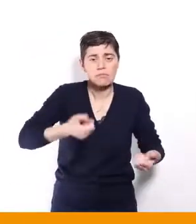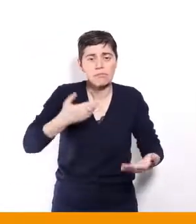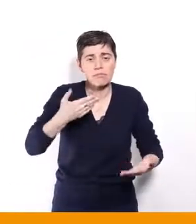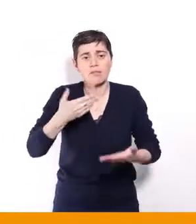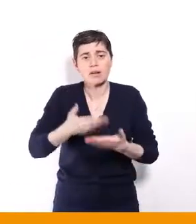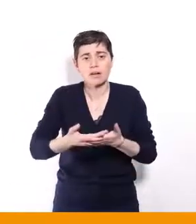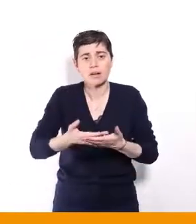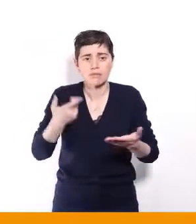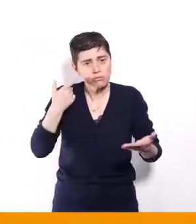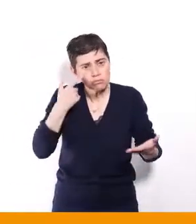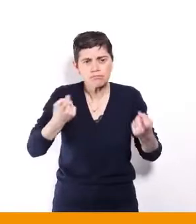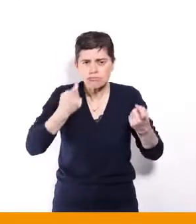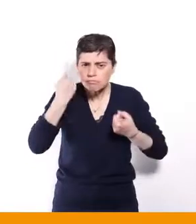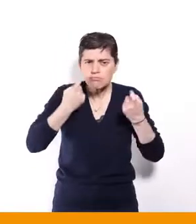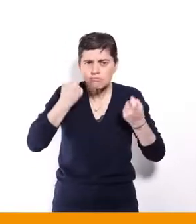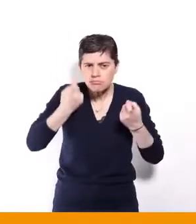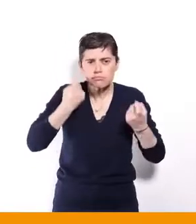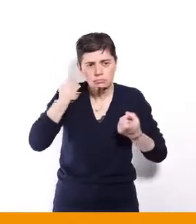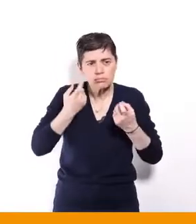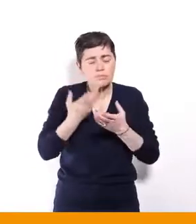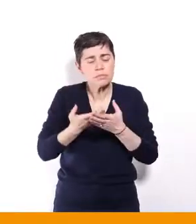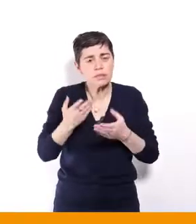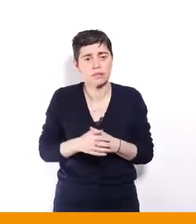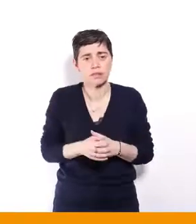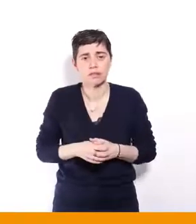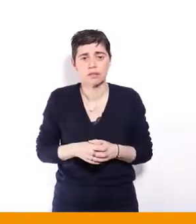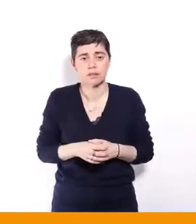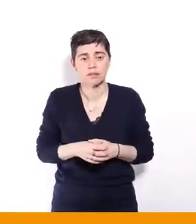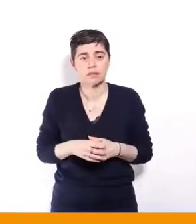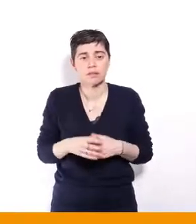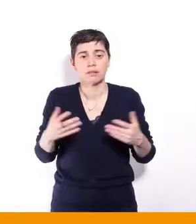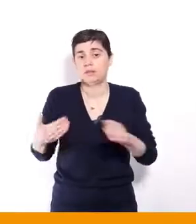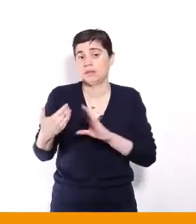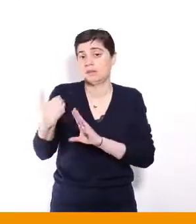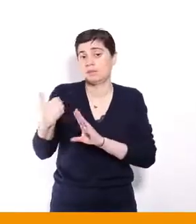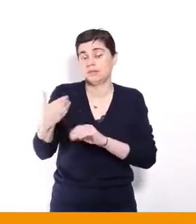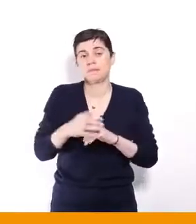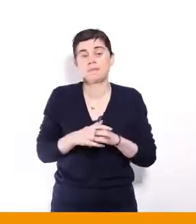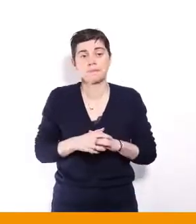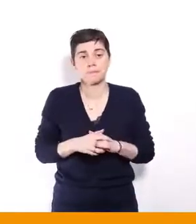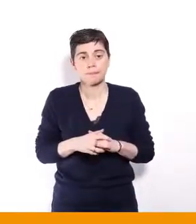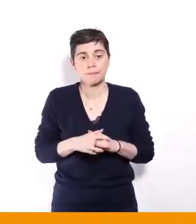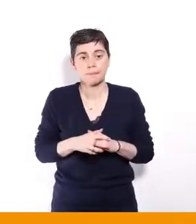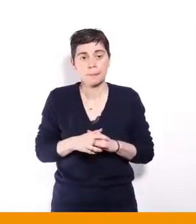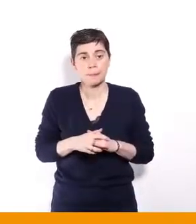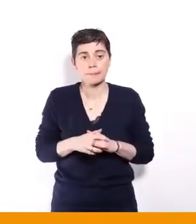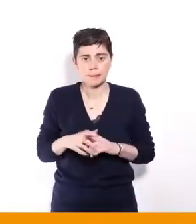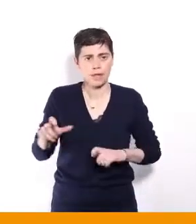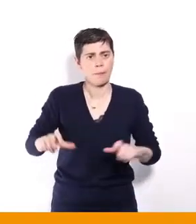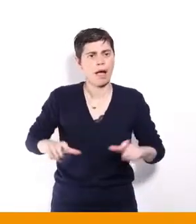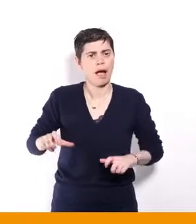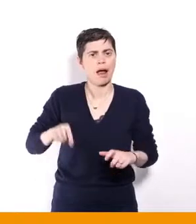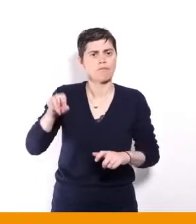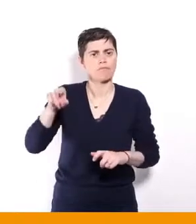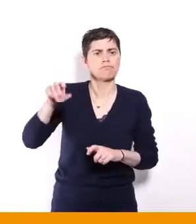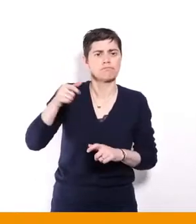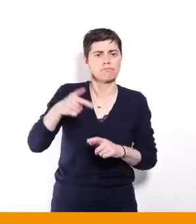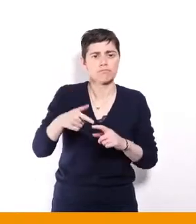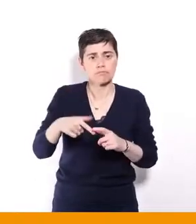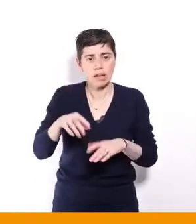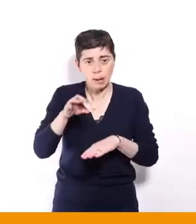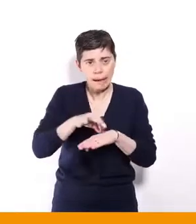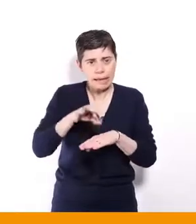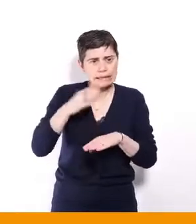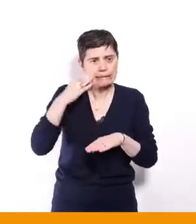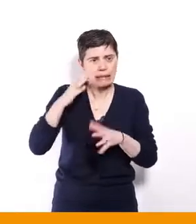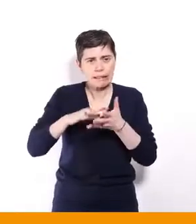ce souci. Bon, il nous est arrivé encore récemment d'accompagner une camarade qui avait une maladie dégénérative et puis d